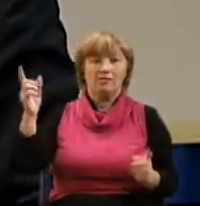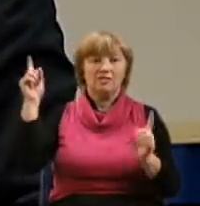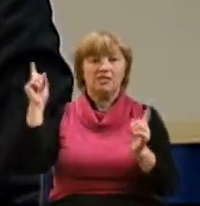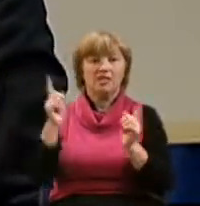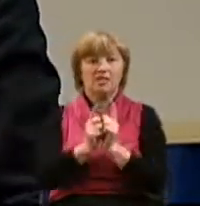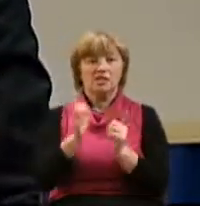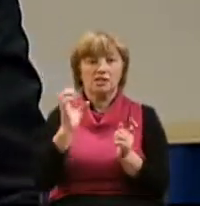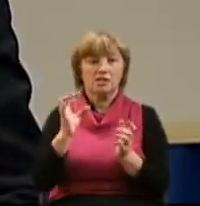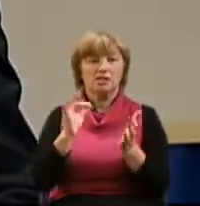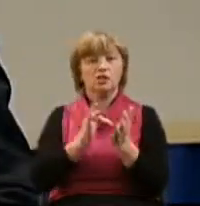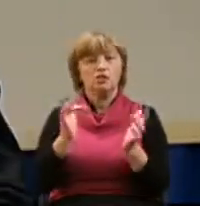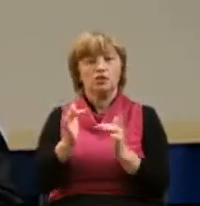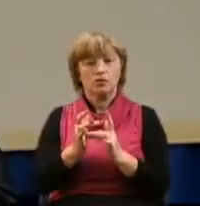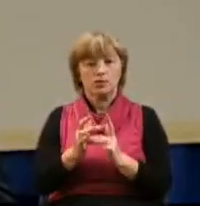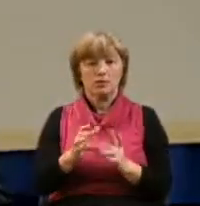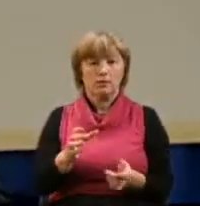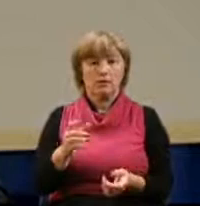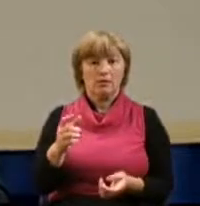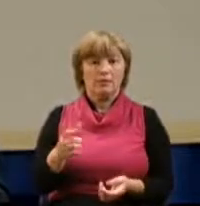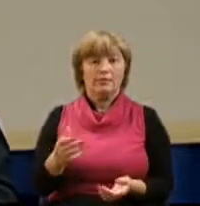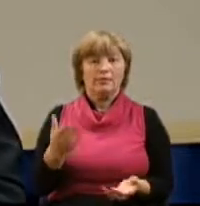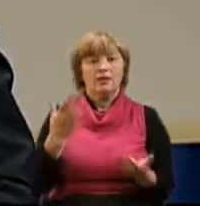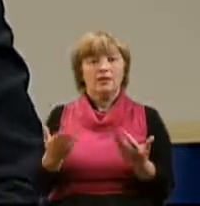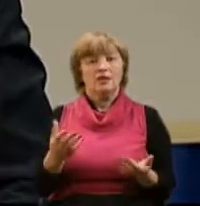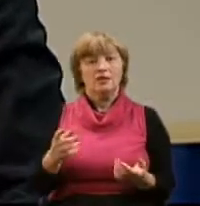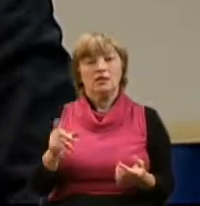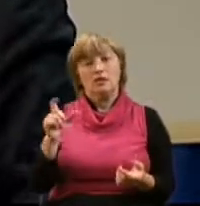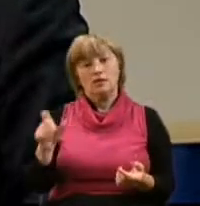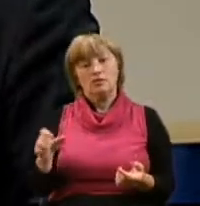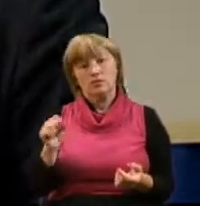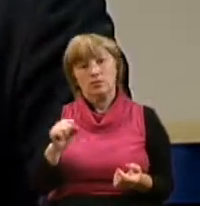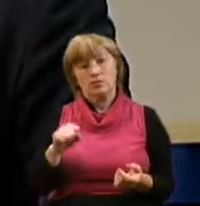Мы понимаем, что иногда люди могут превозносить